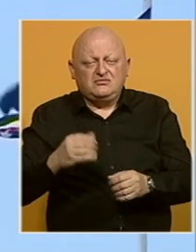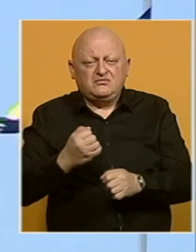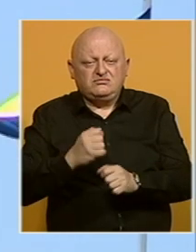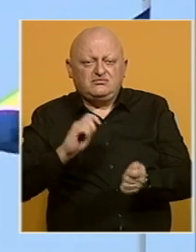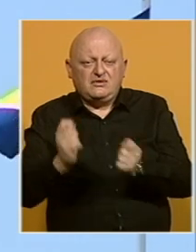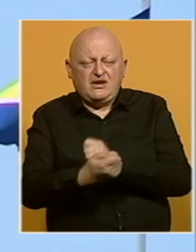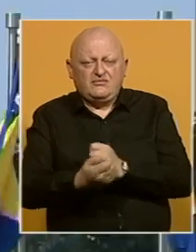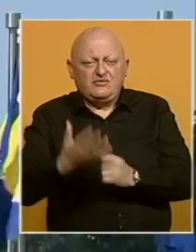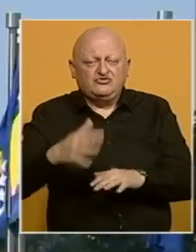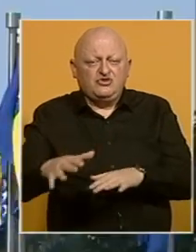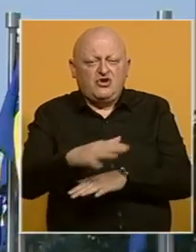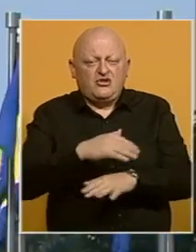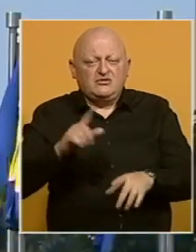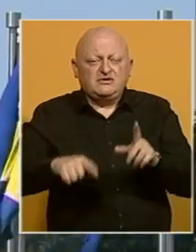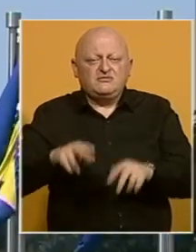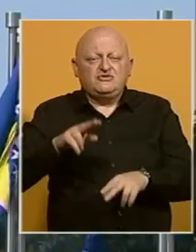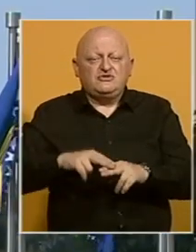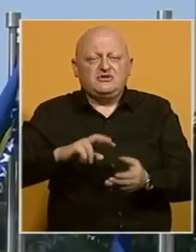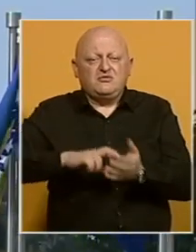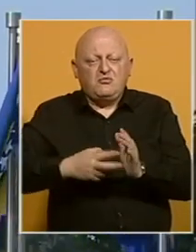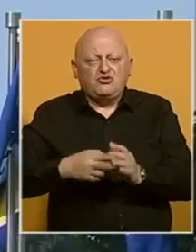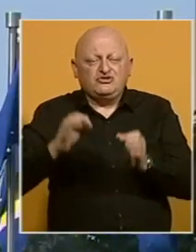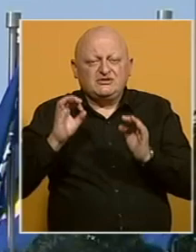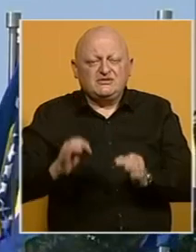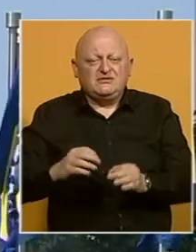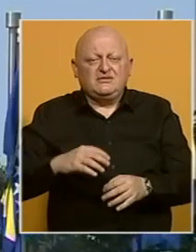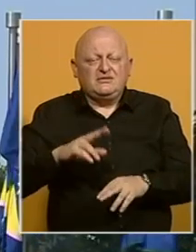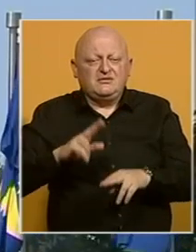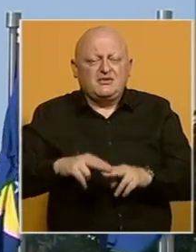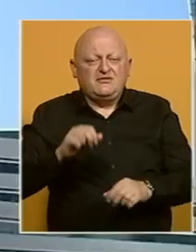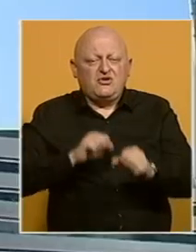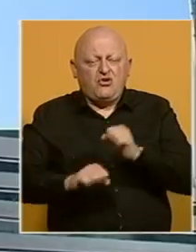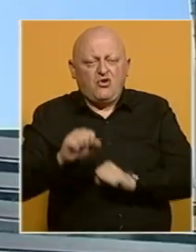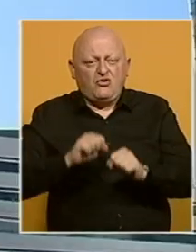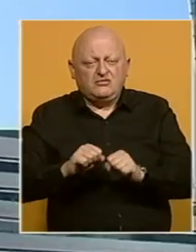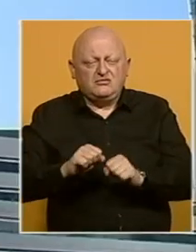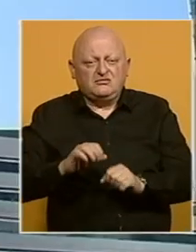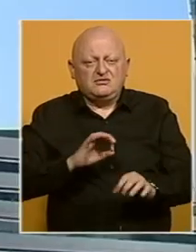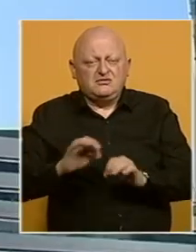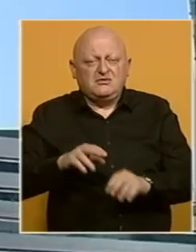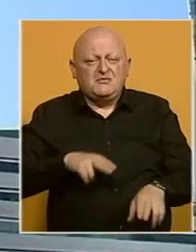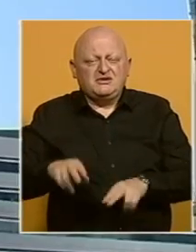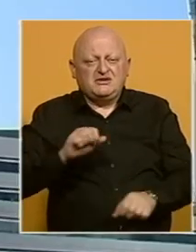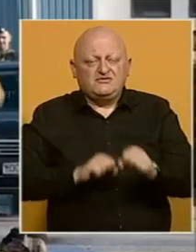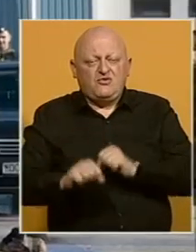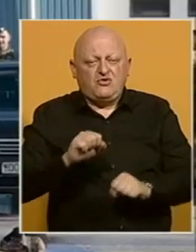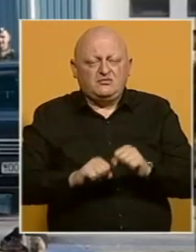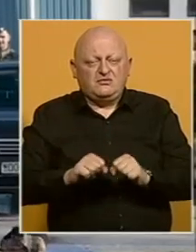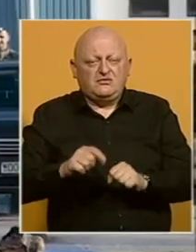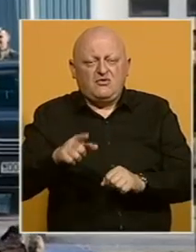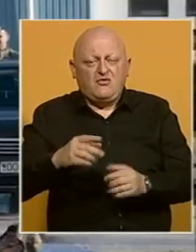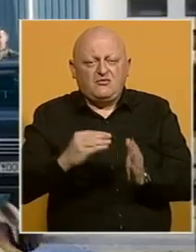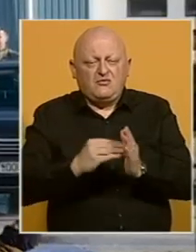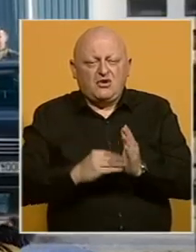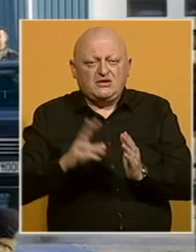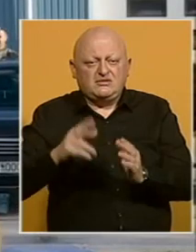reformama iz više oblasti, između ostalog političkih, sigurnostih, pravnih i odbrambenih, već je spremilo Ministarstvo odbrane, koje je ovim